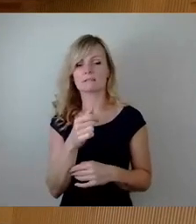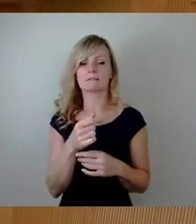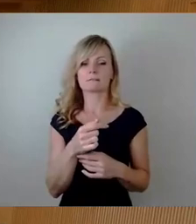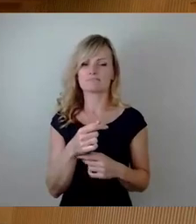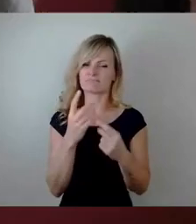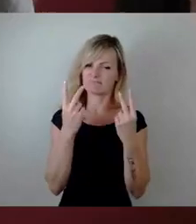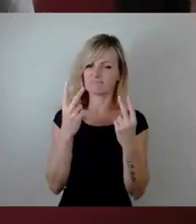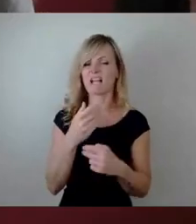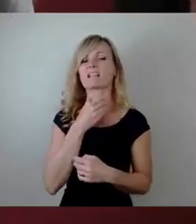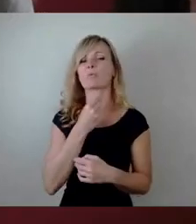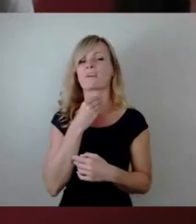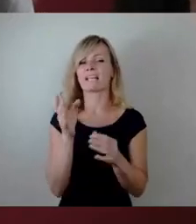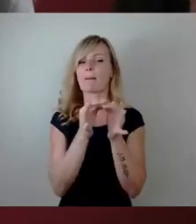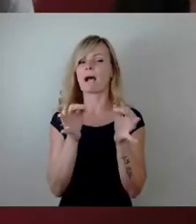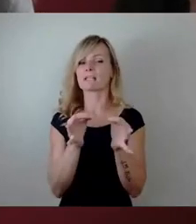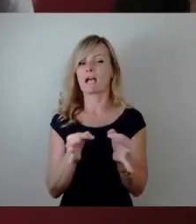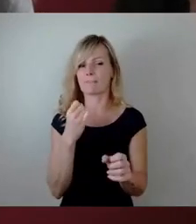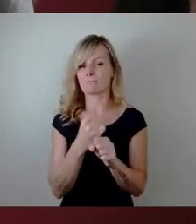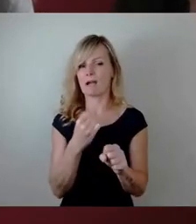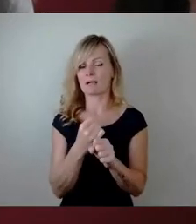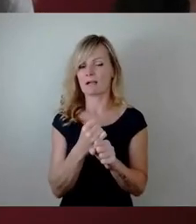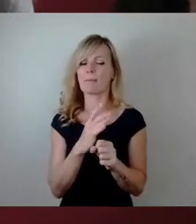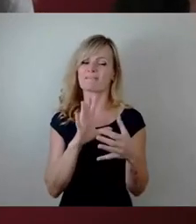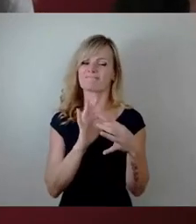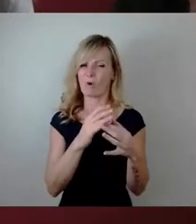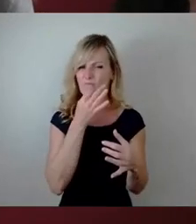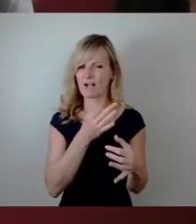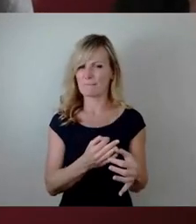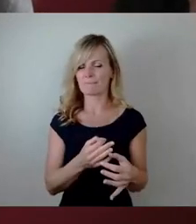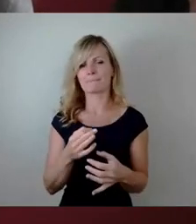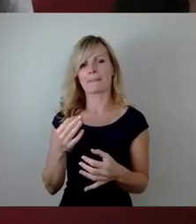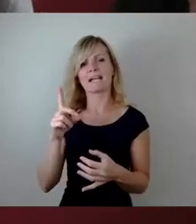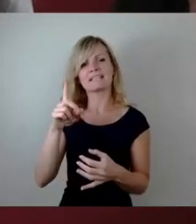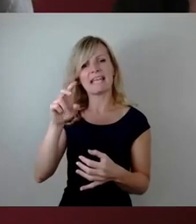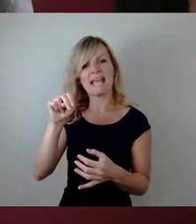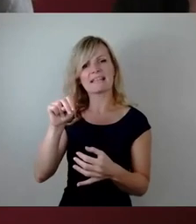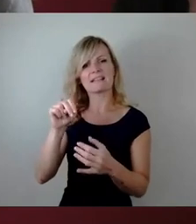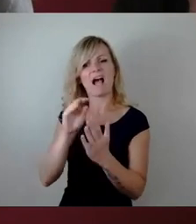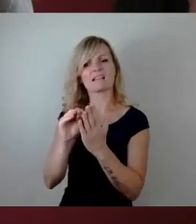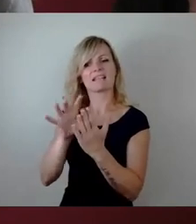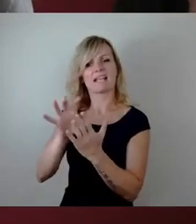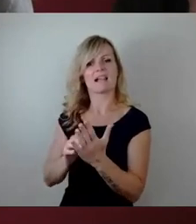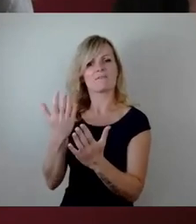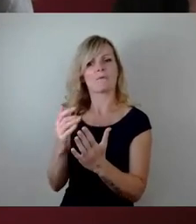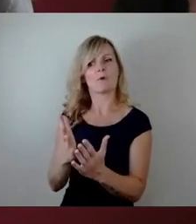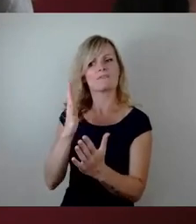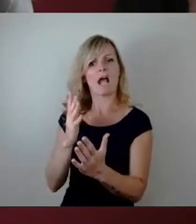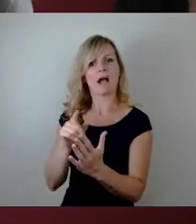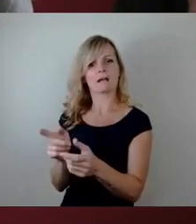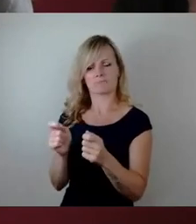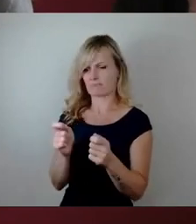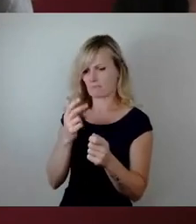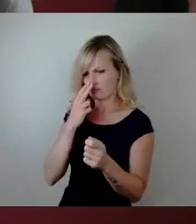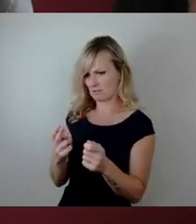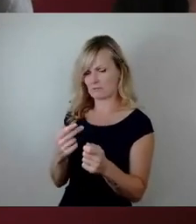Fragen. Aber es ist natürlich so, mir ist dann den N-Artikel vor 5 Jahren in die Hand gefallen und da ergeben sich natürlich doch Fragen. Nun sind das Dinge,